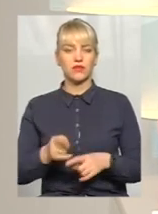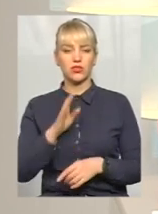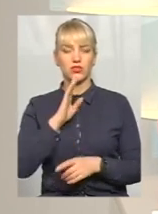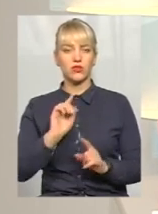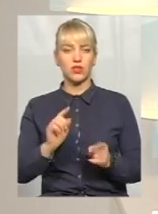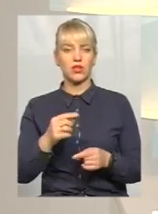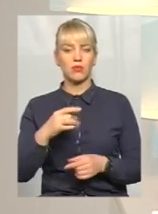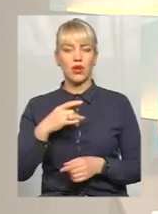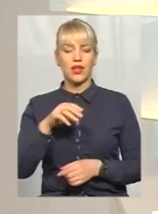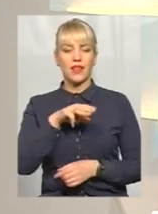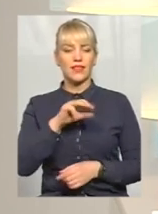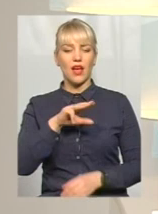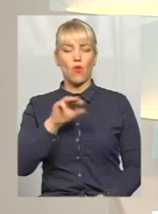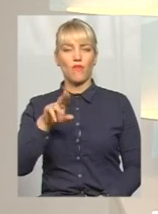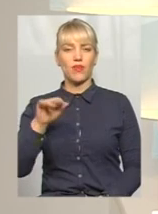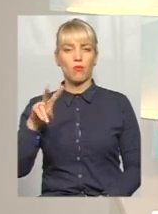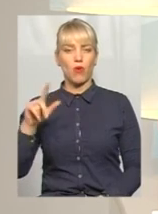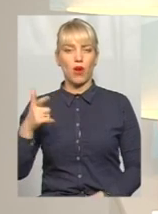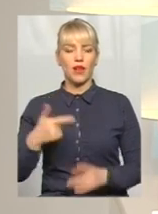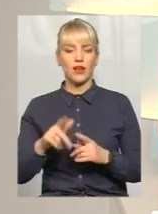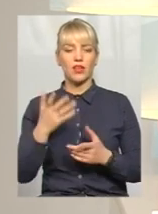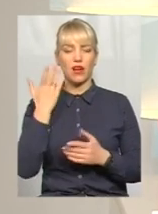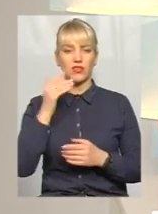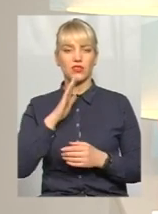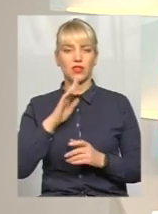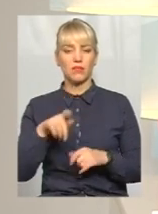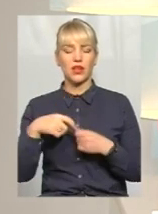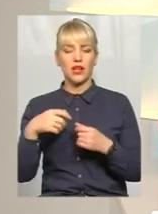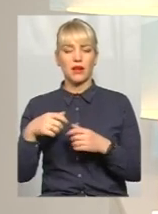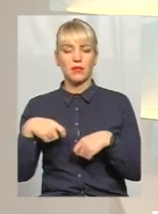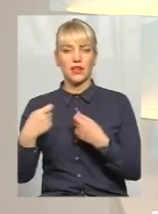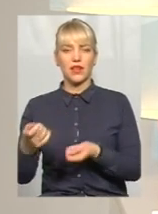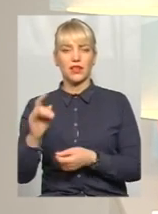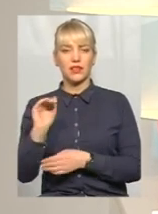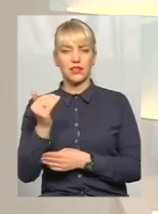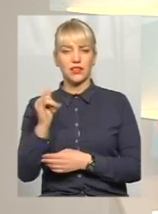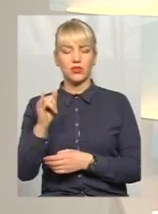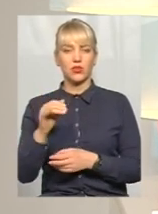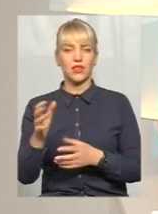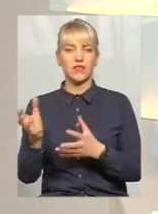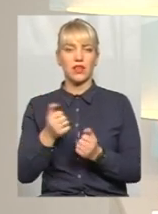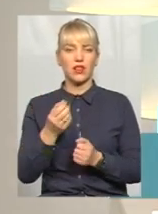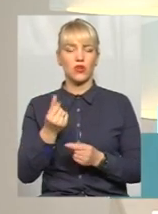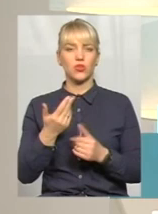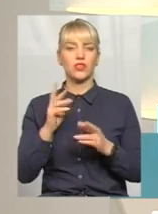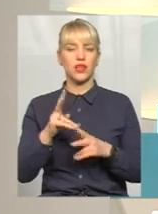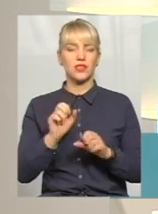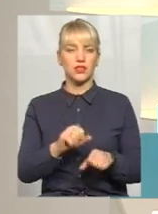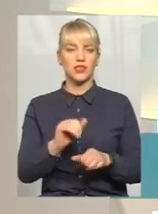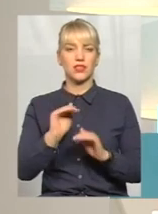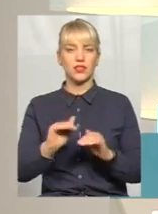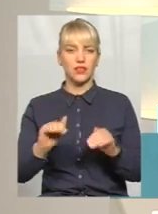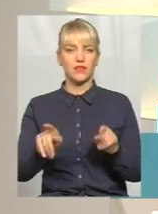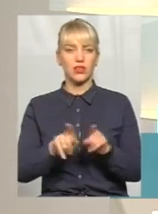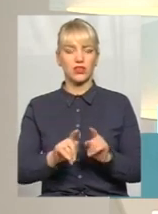дня в Теофіполі після того, як вона передала дитину і взяла гроші. Як захистити дитину від такого батьківського недбальства, говоримо